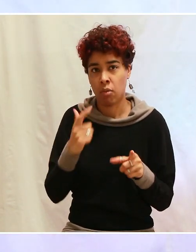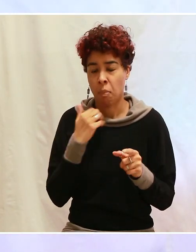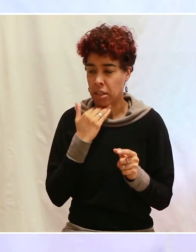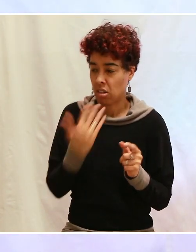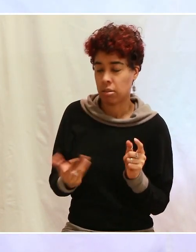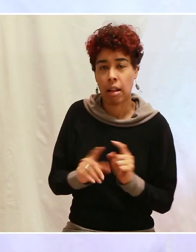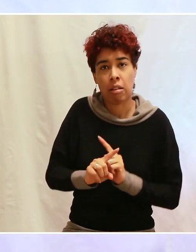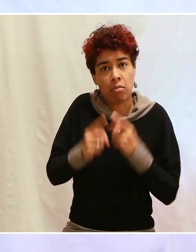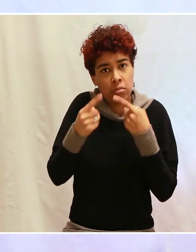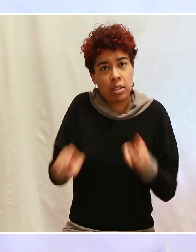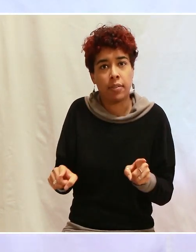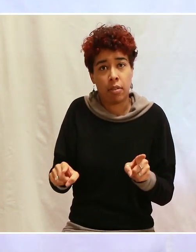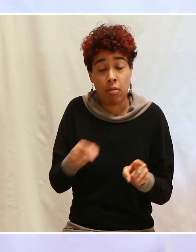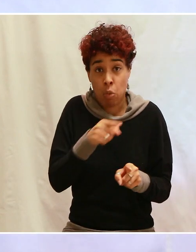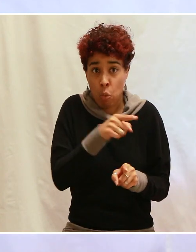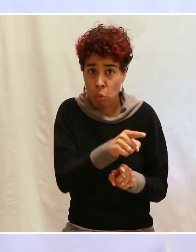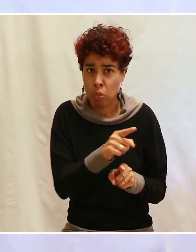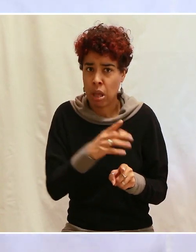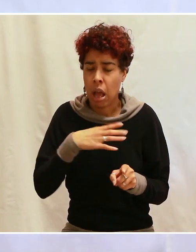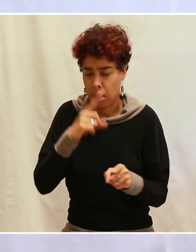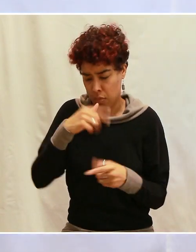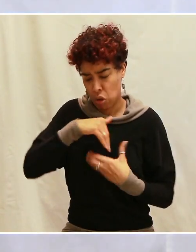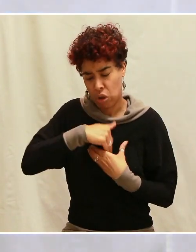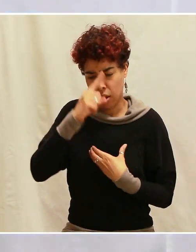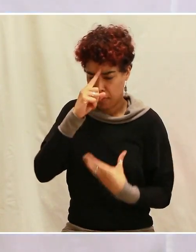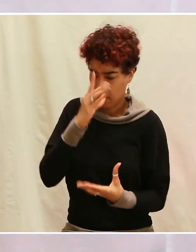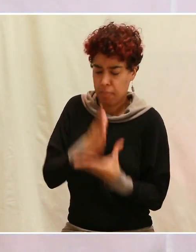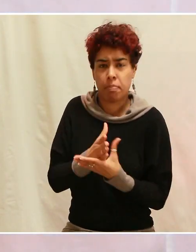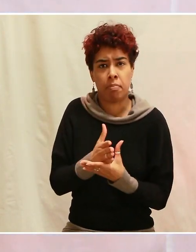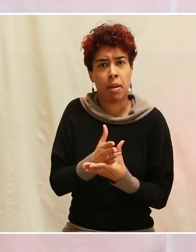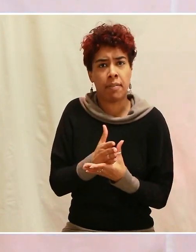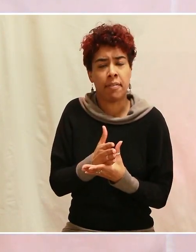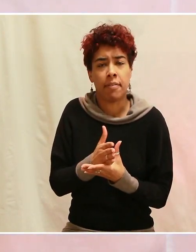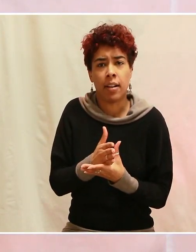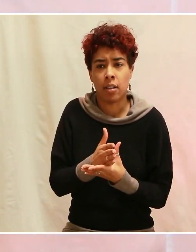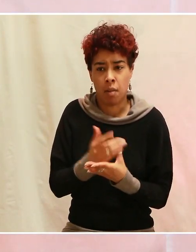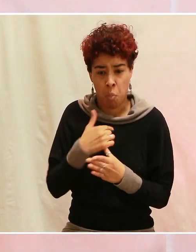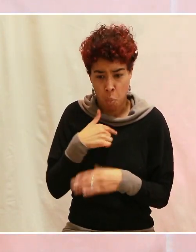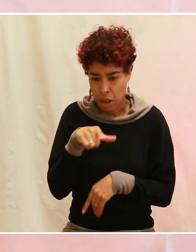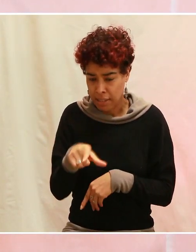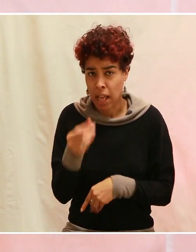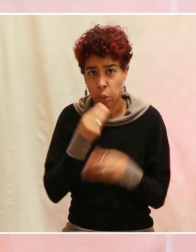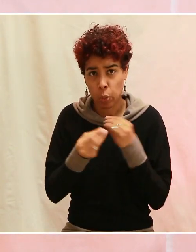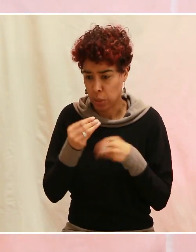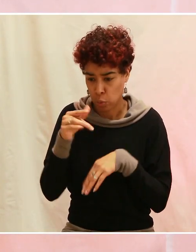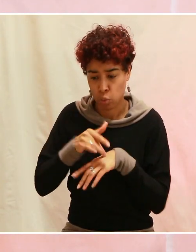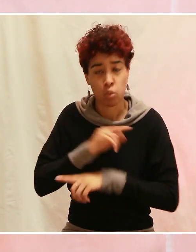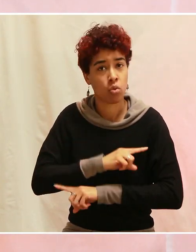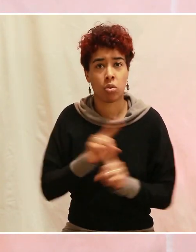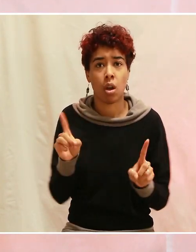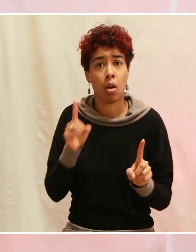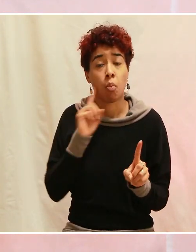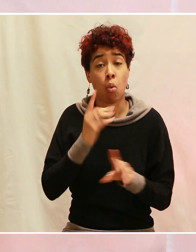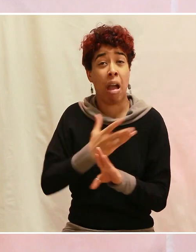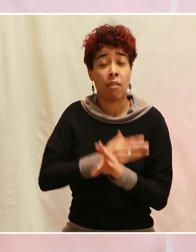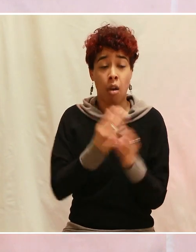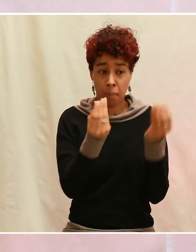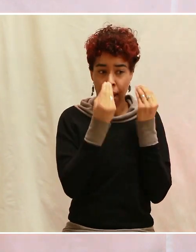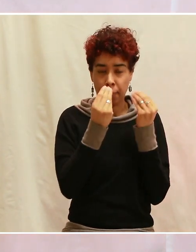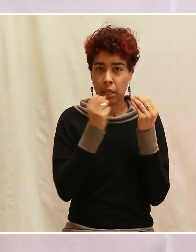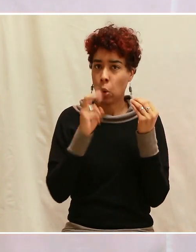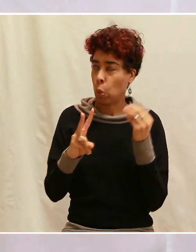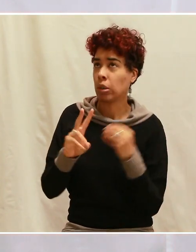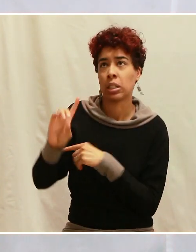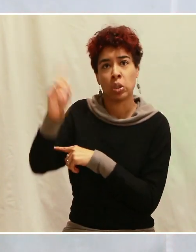homme, il avait une résolution ferme dans son cœur. De dire « Non, je ne toucherai pas parce qu'on m'a appris. Alors je soumets ma